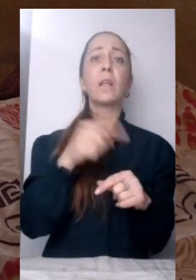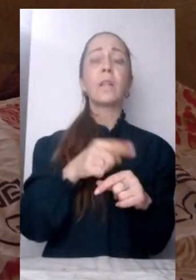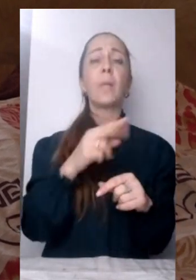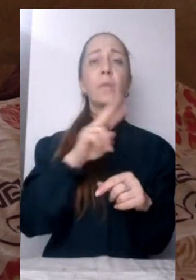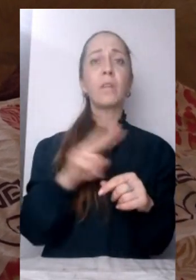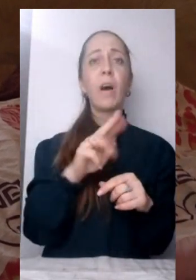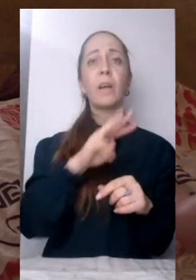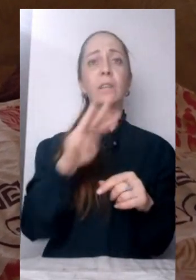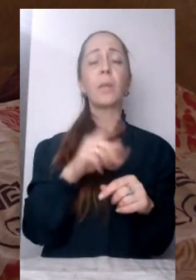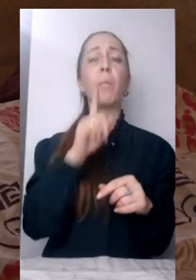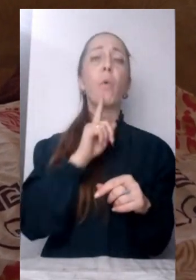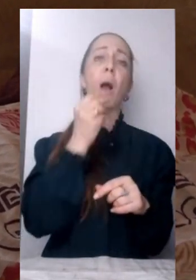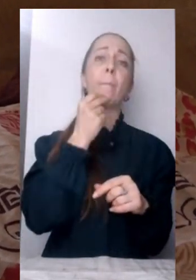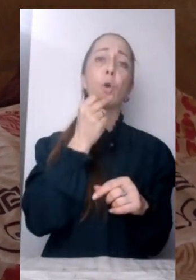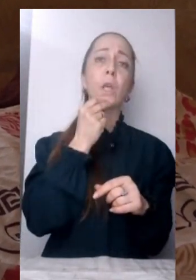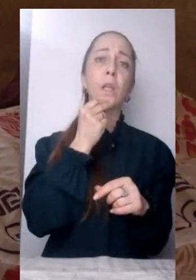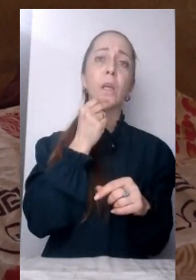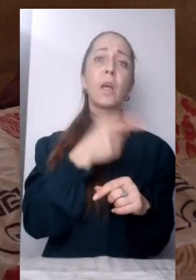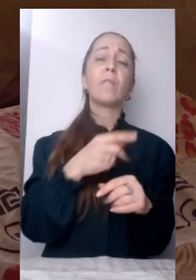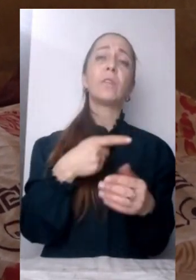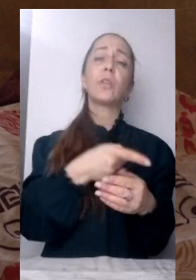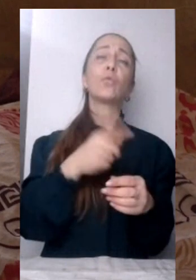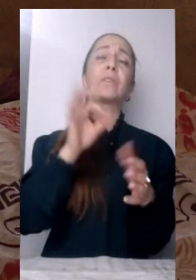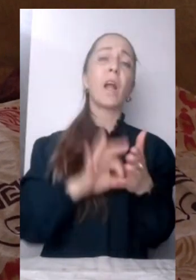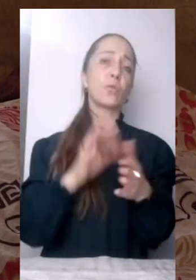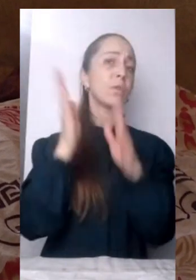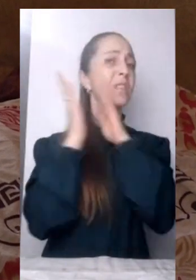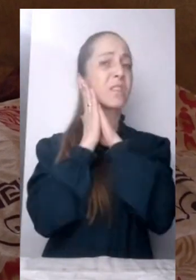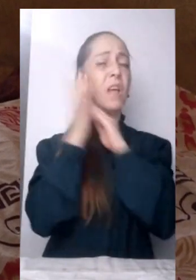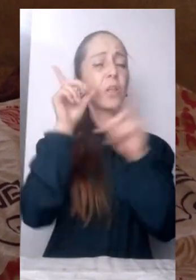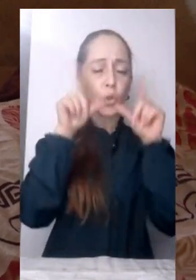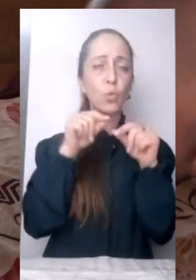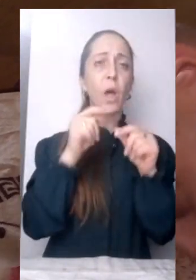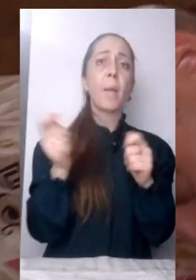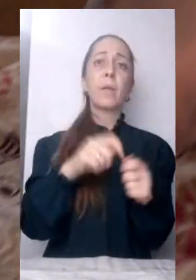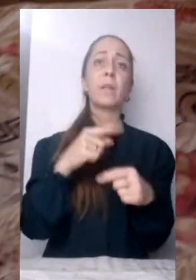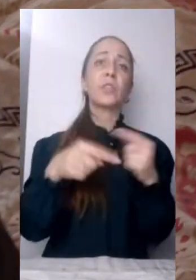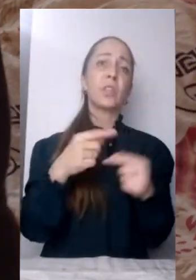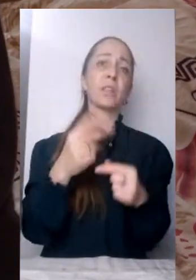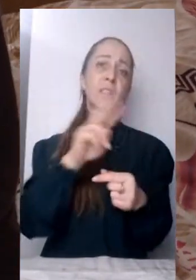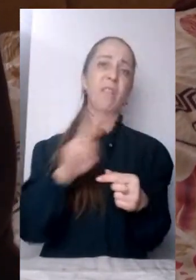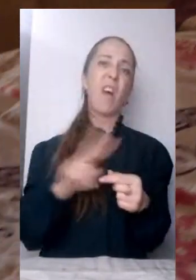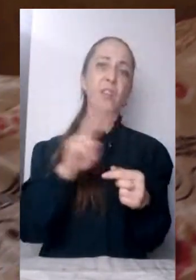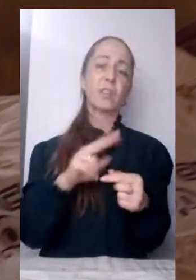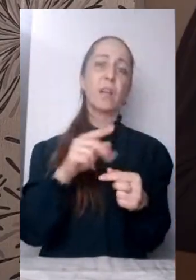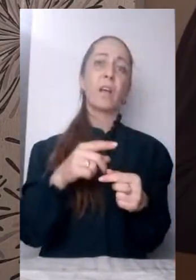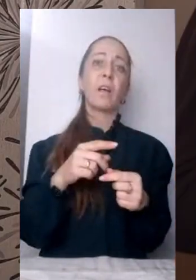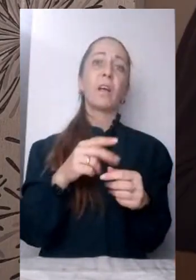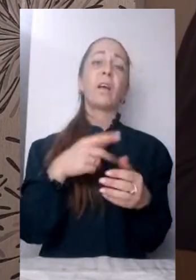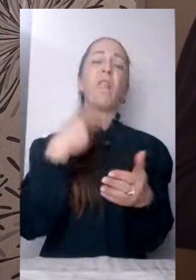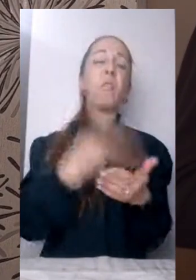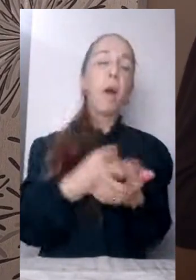-сюди, і вона тут і заснула. Вона приїхала через часа два, вона вже тут ось як упала, так і спала.